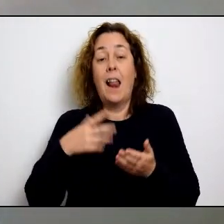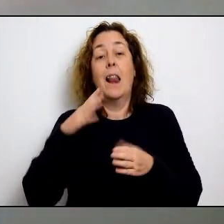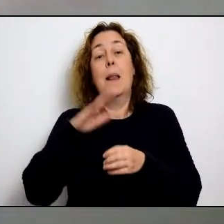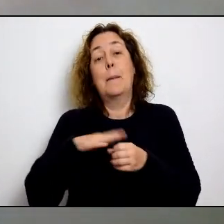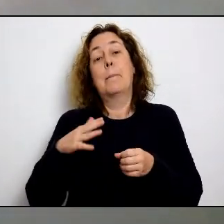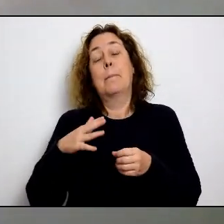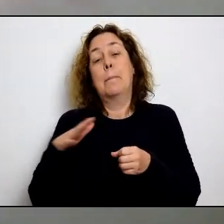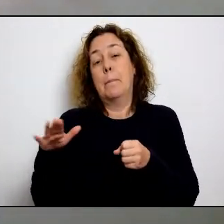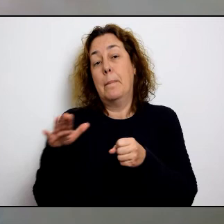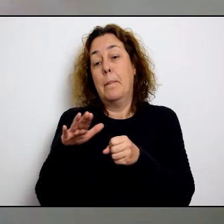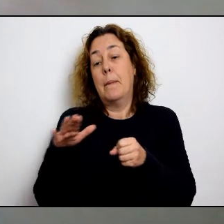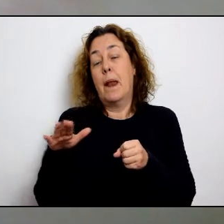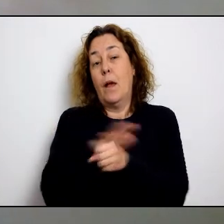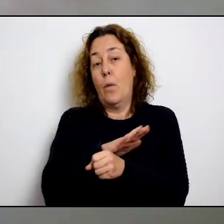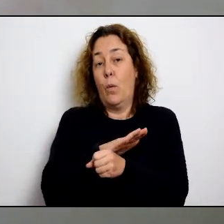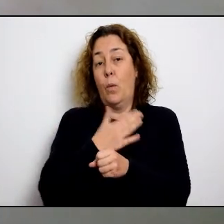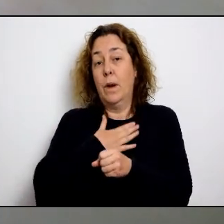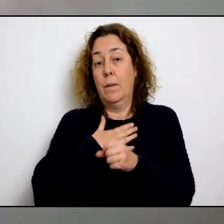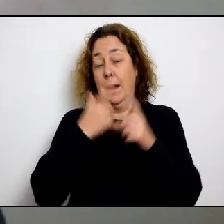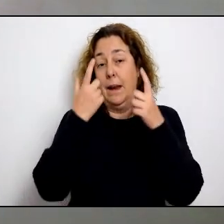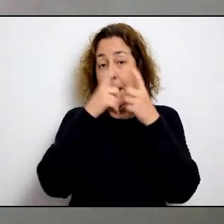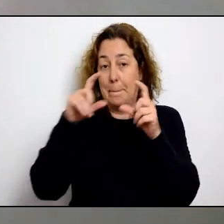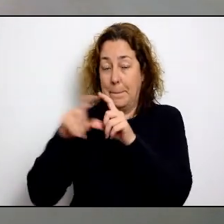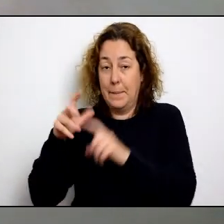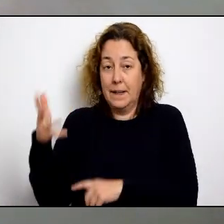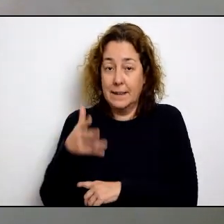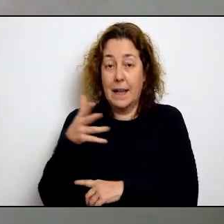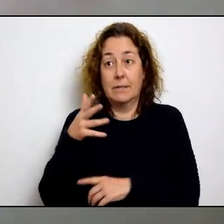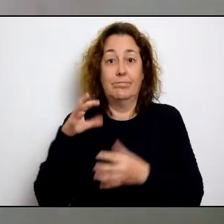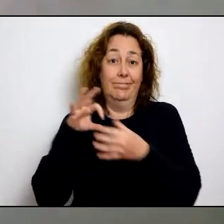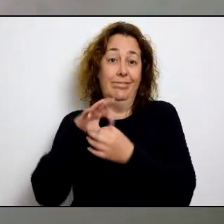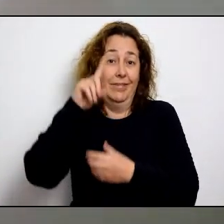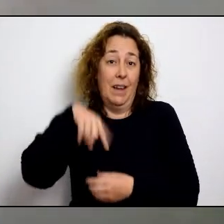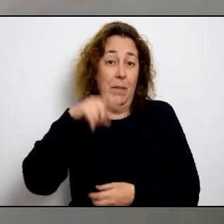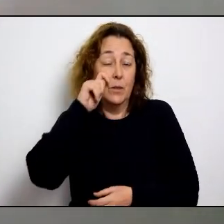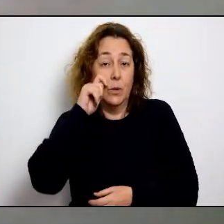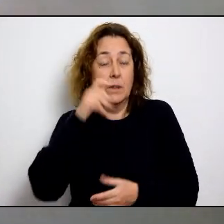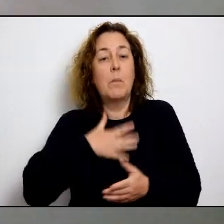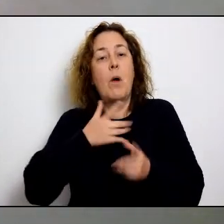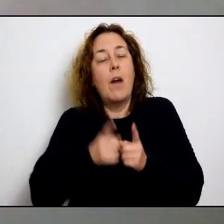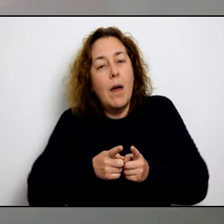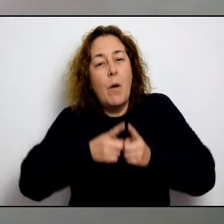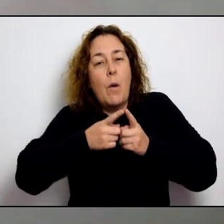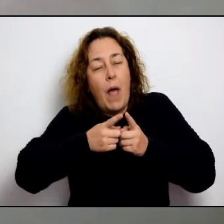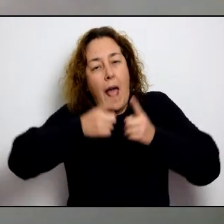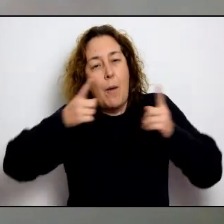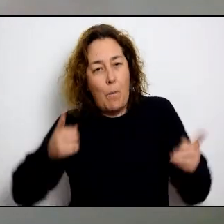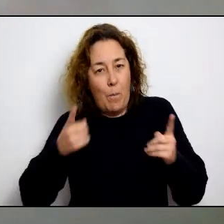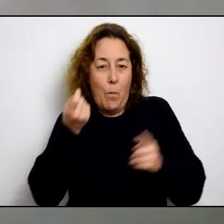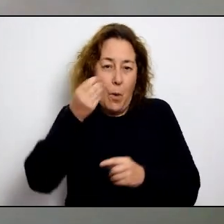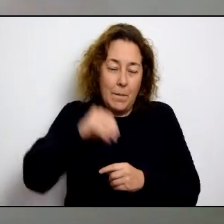les mesures socials i econòmiques i fiscals en aquests moments s'estan posant damunt la taula per cobrir el nostre teixit